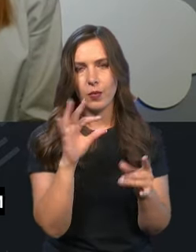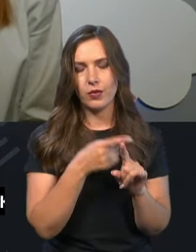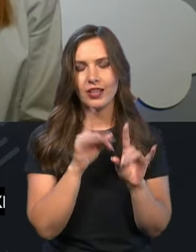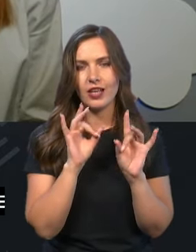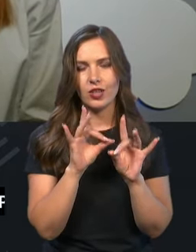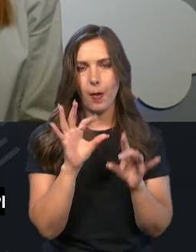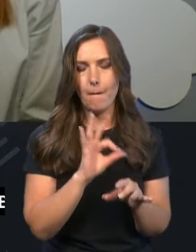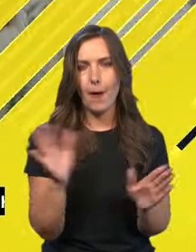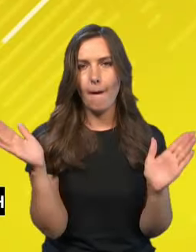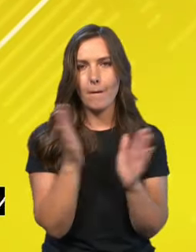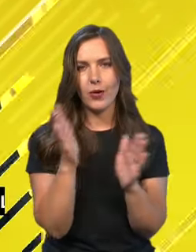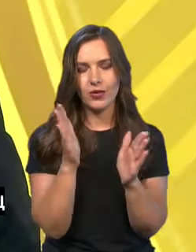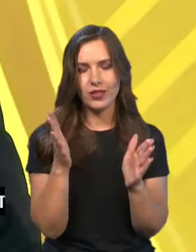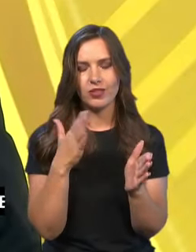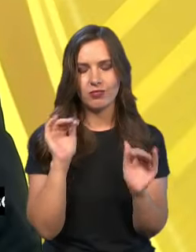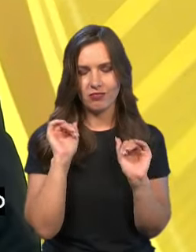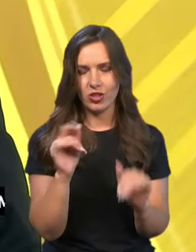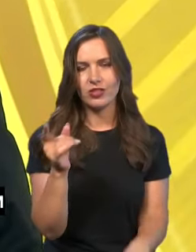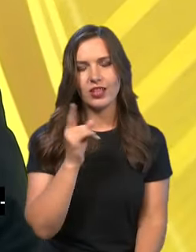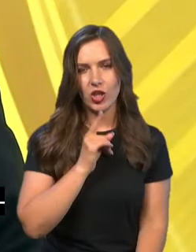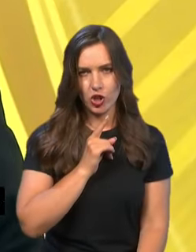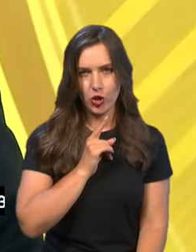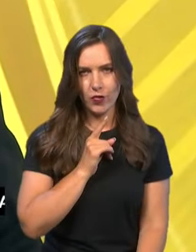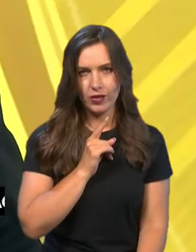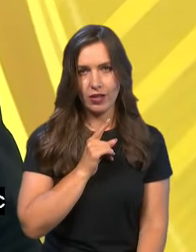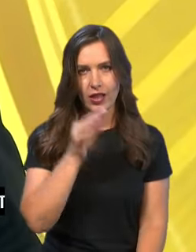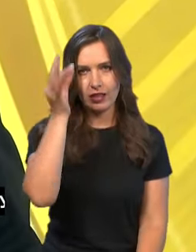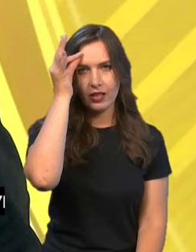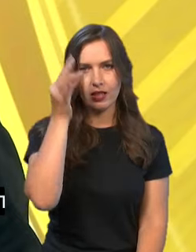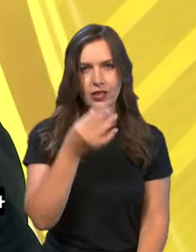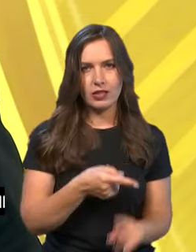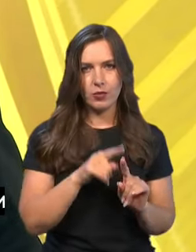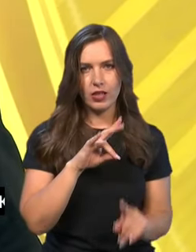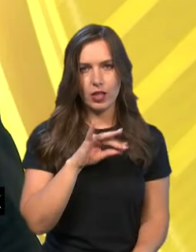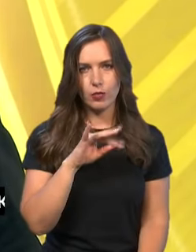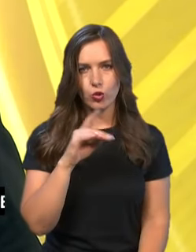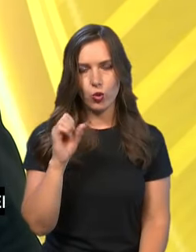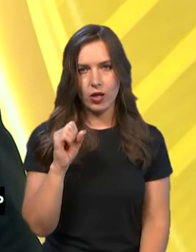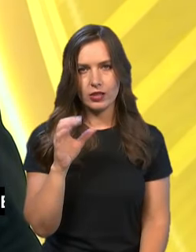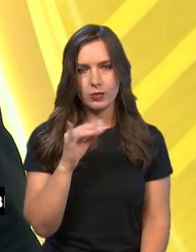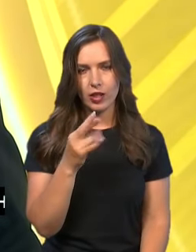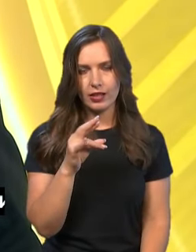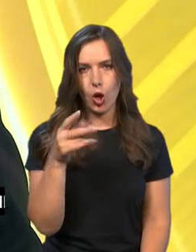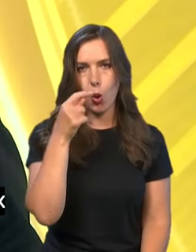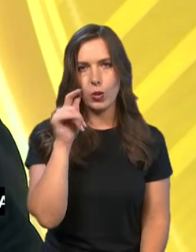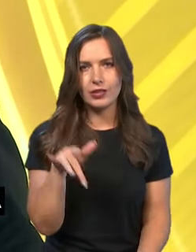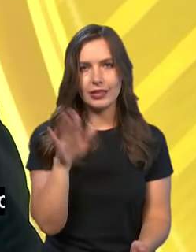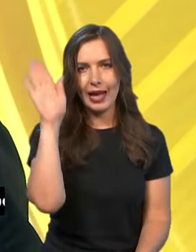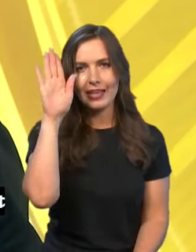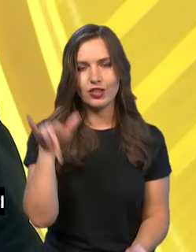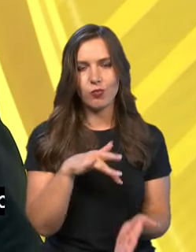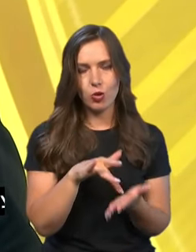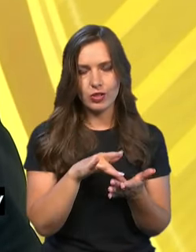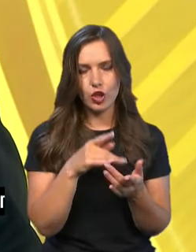розповіли про погоду, яку можна очікувати. Нагадаю, це була Наталя Птуха, синоптикіння Українського гідромоцентру, і